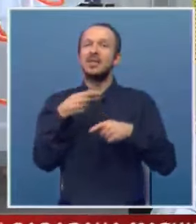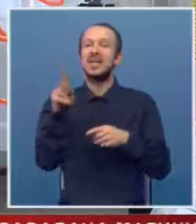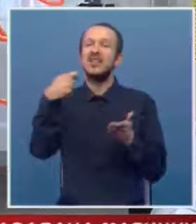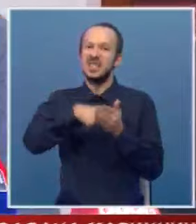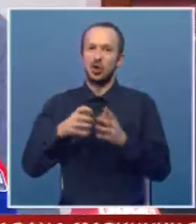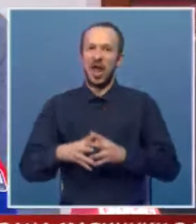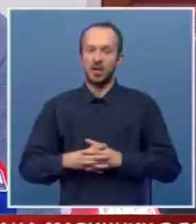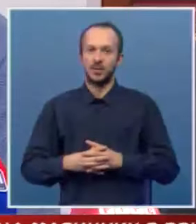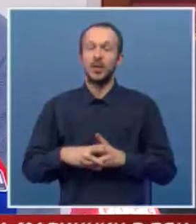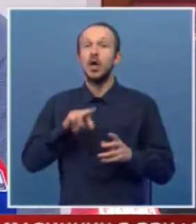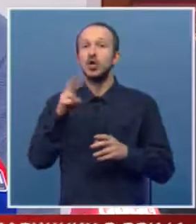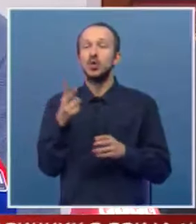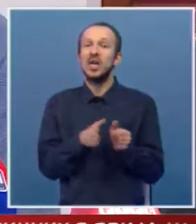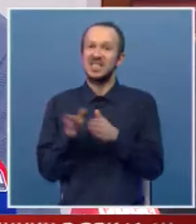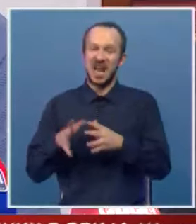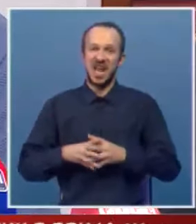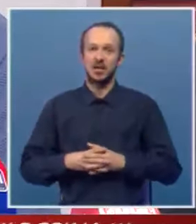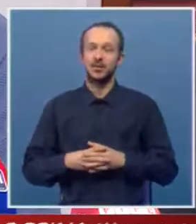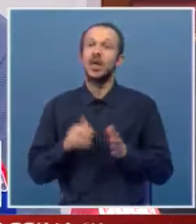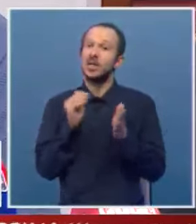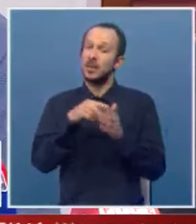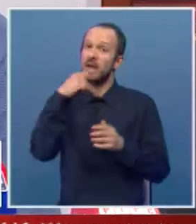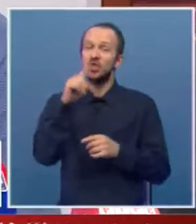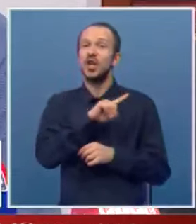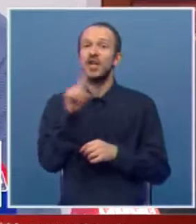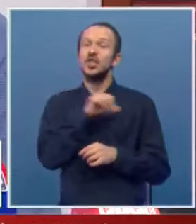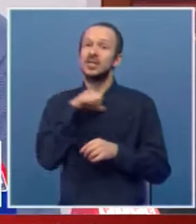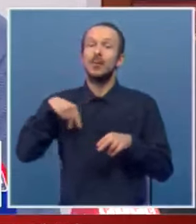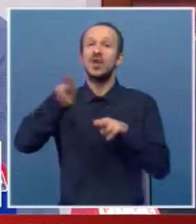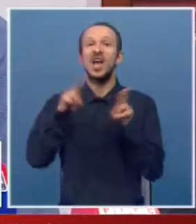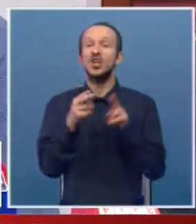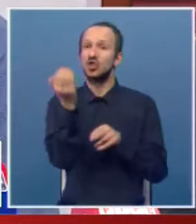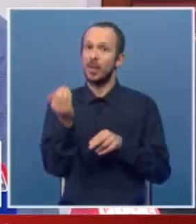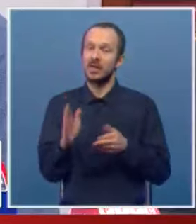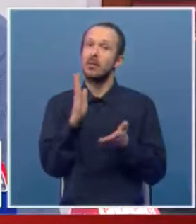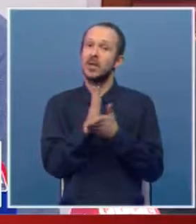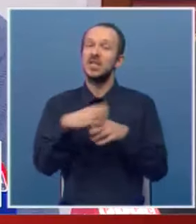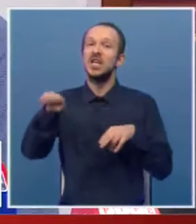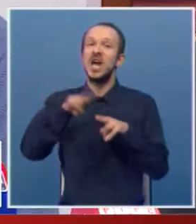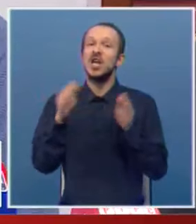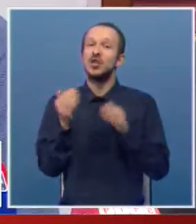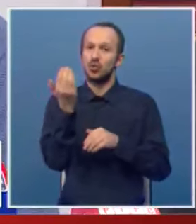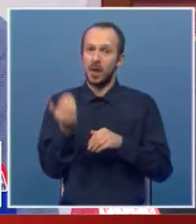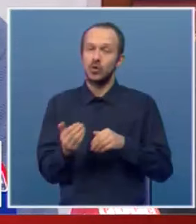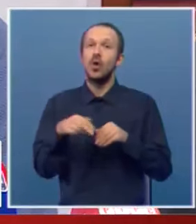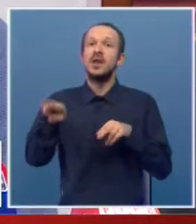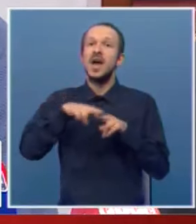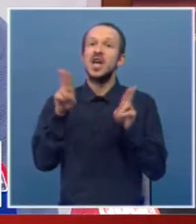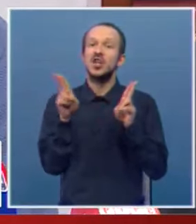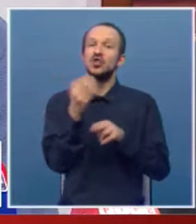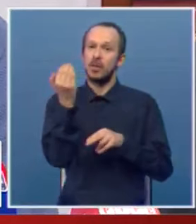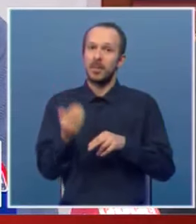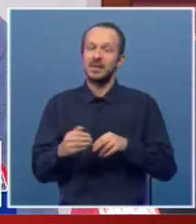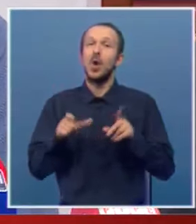investitore. Sa druge strane, treba reći da neće samo najniža plata dići najnižu platu. Ova najniža plata će